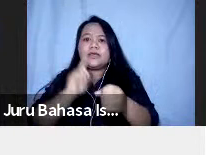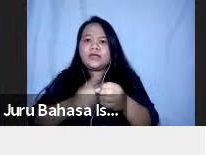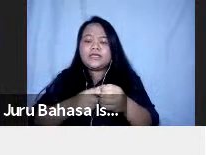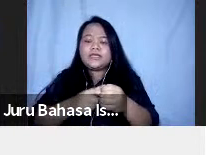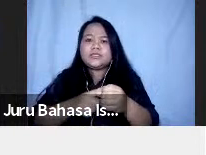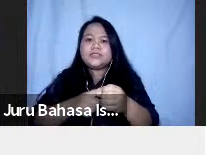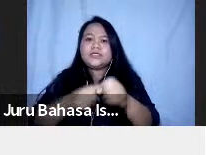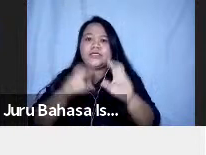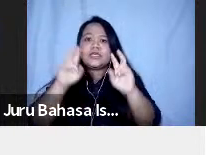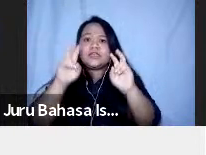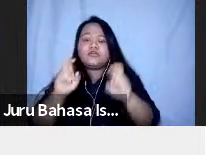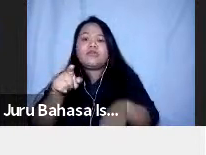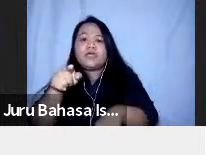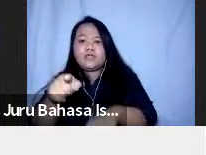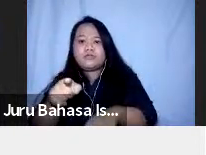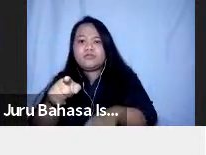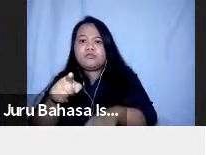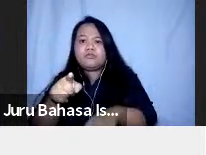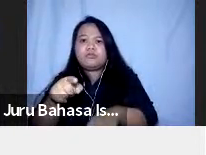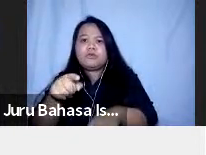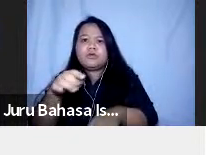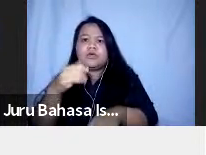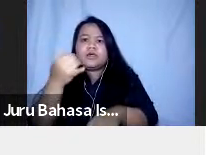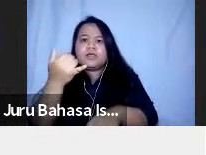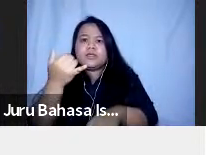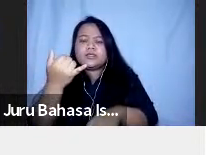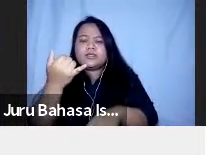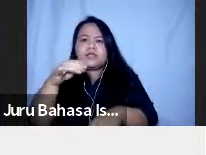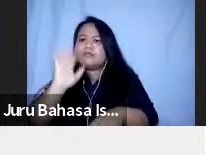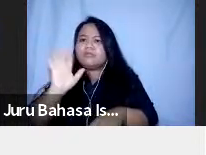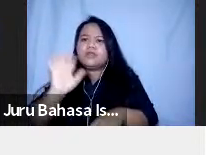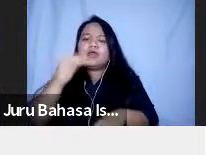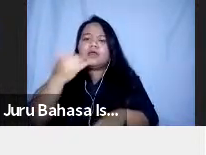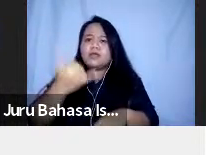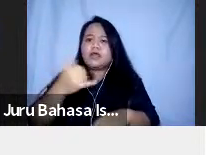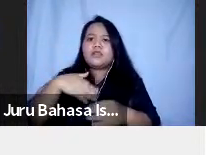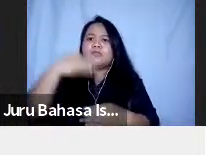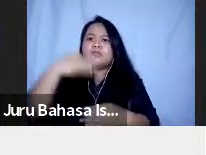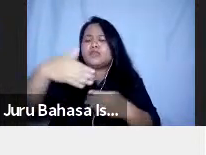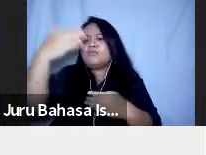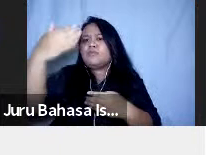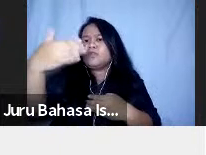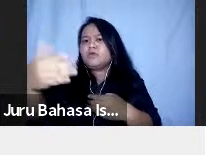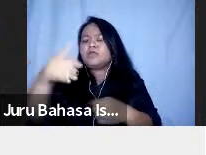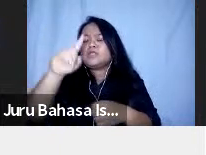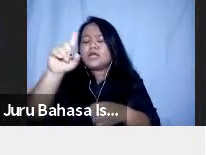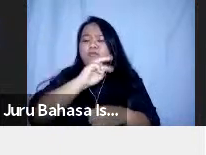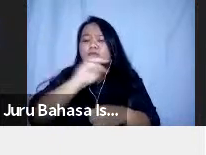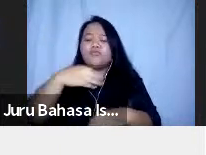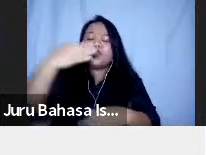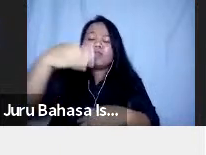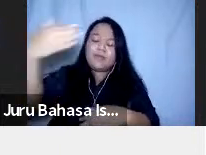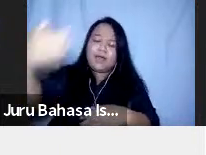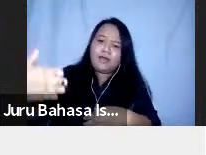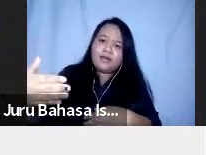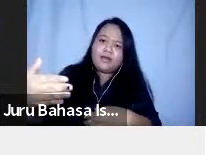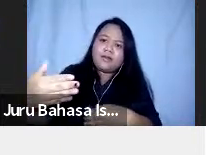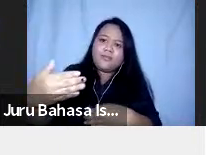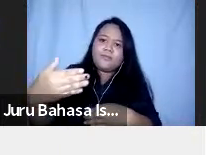Online Tersebut Tidak Harus Saat Tinggi Bisa Besok Besok Ataupun Dalam Satu Minggu Kedepan Tapi